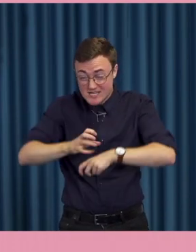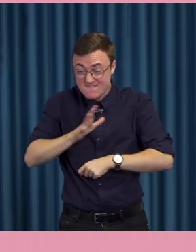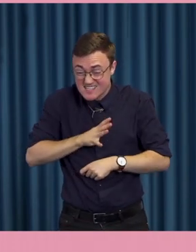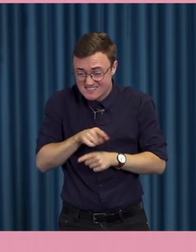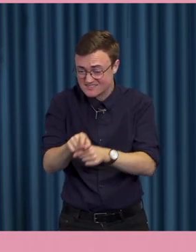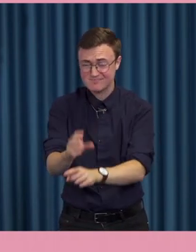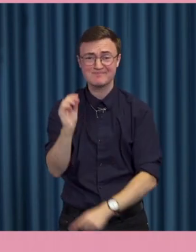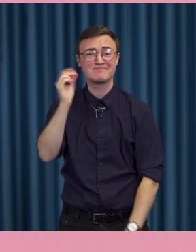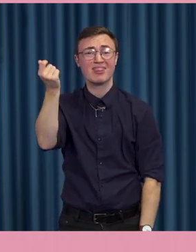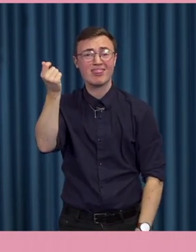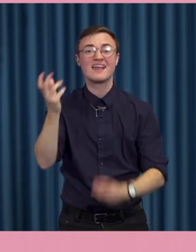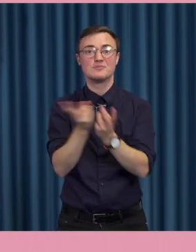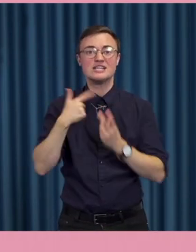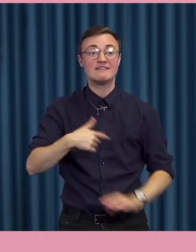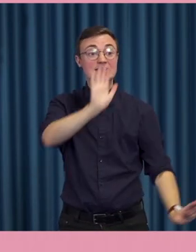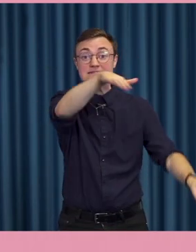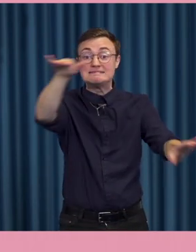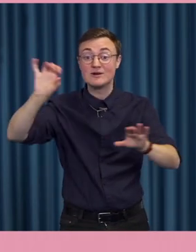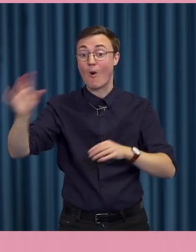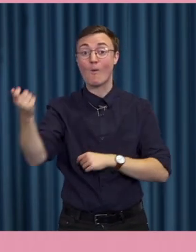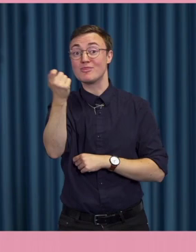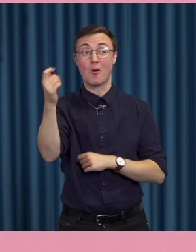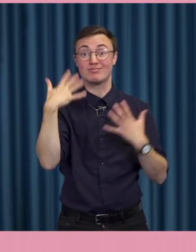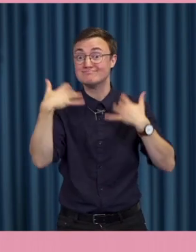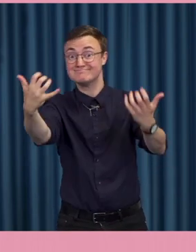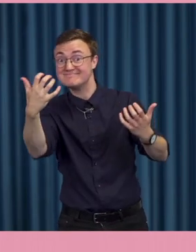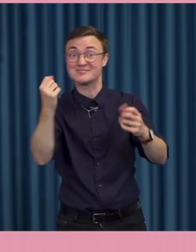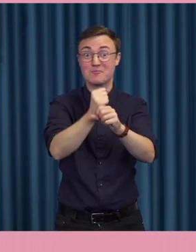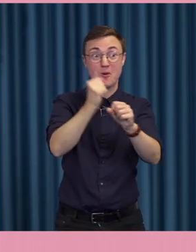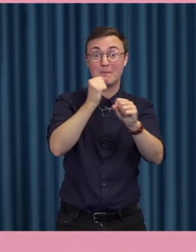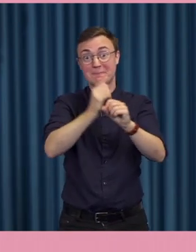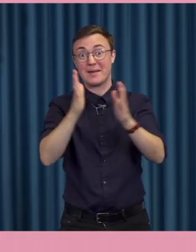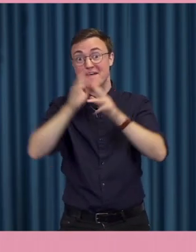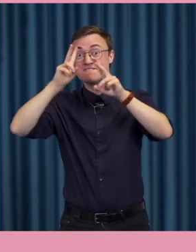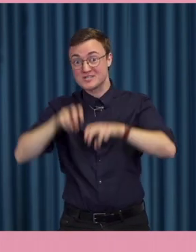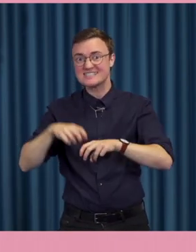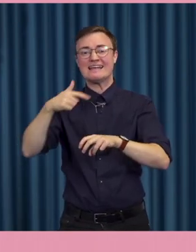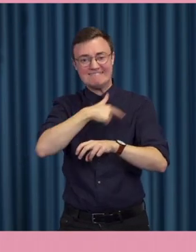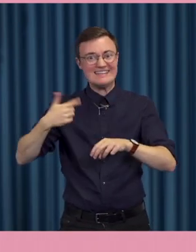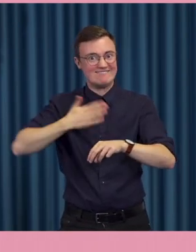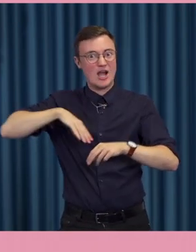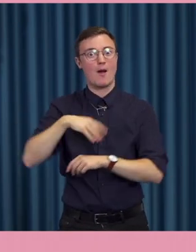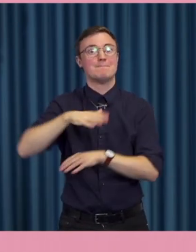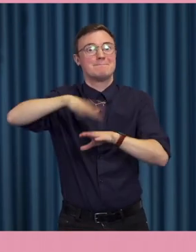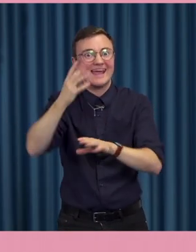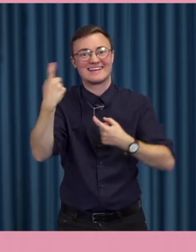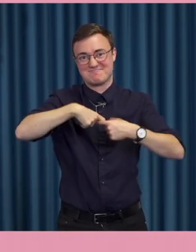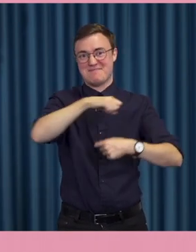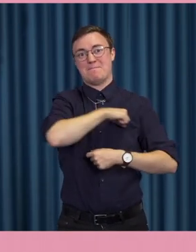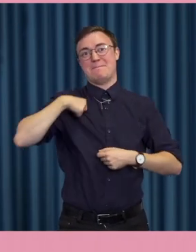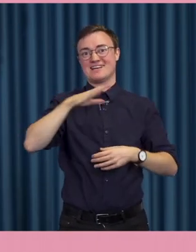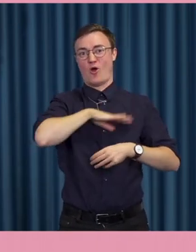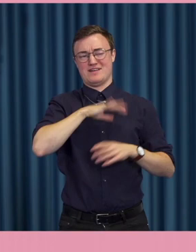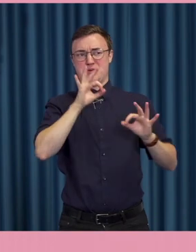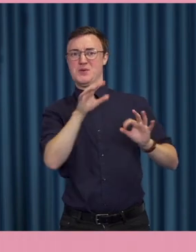lite så vi efterlyser med flagg om det sitter någon som jobbar med detta. Det behövs mer forskning på området. Påverkan